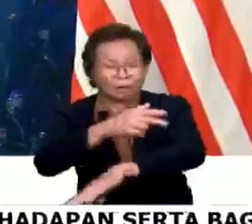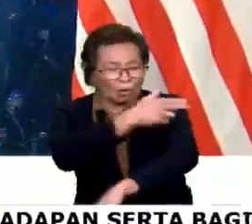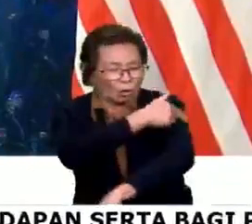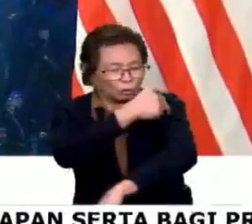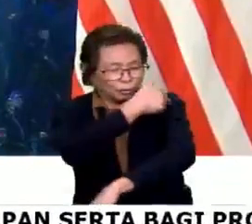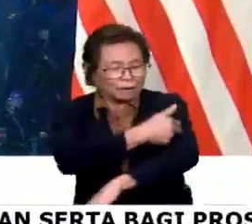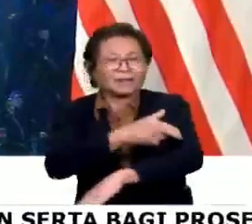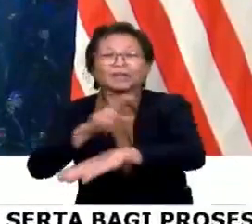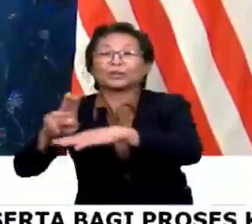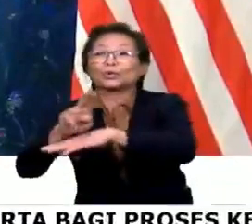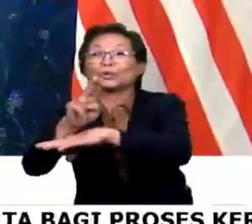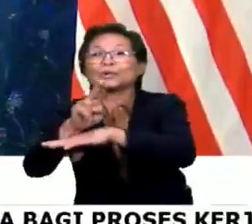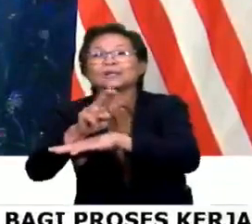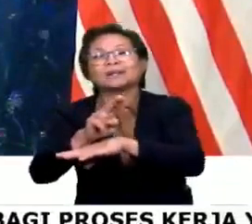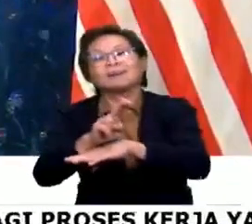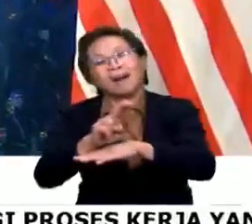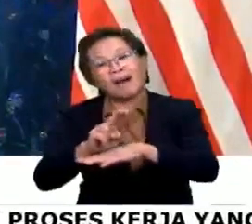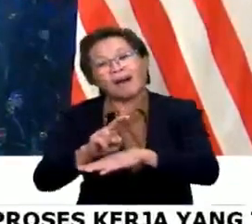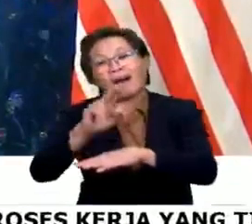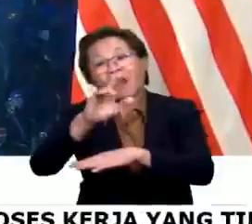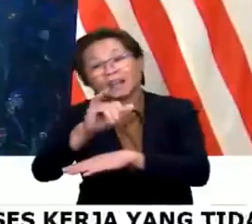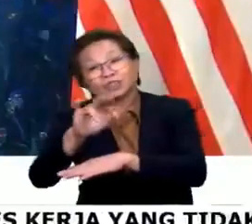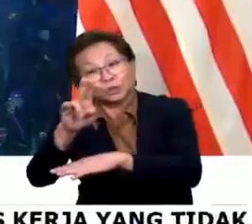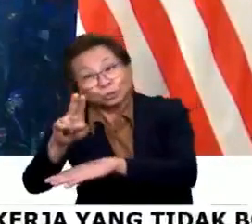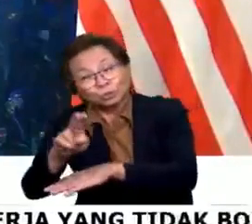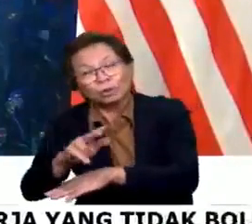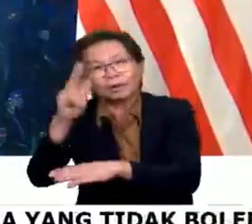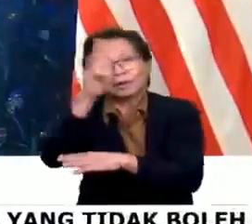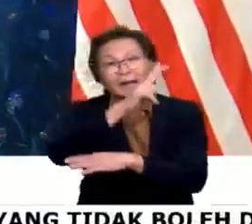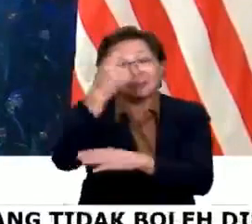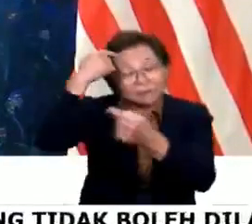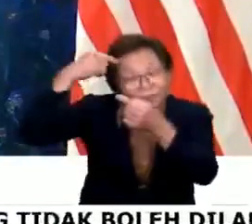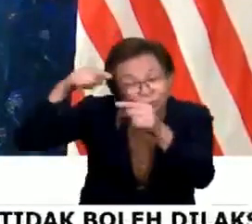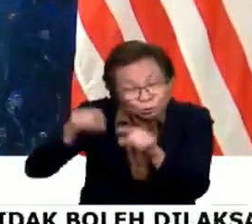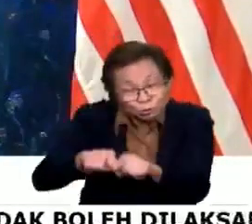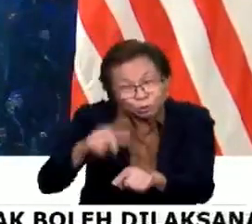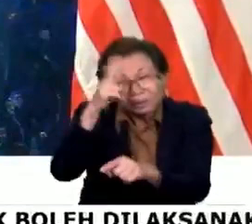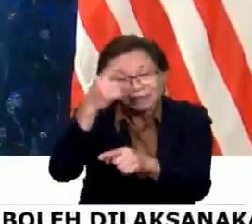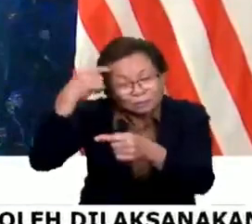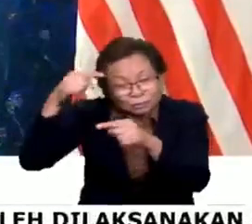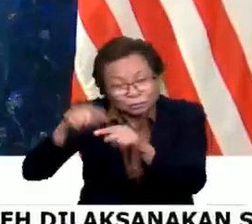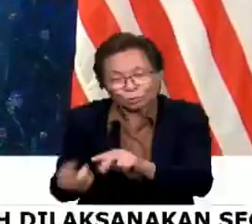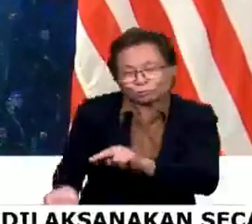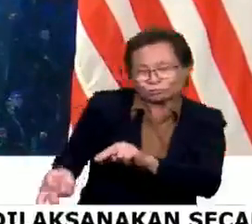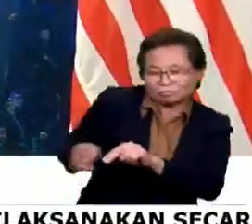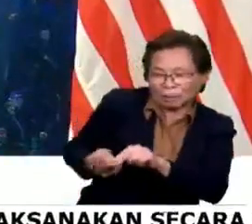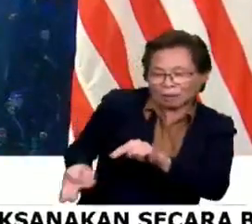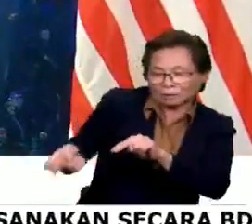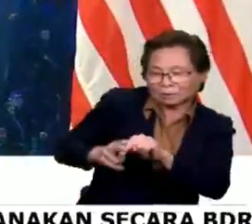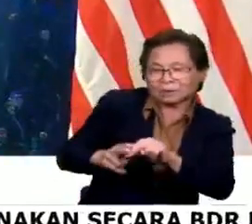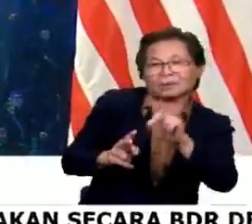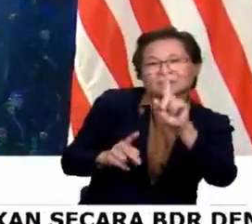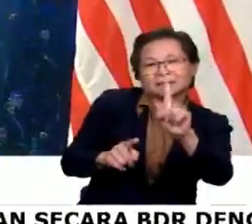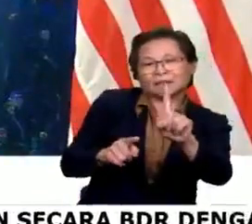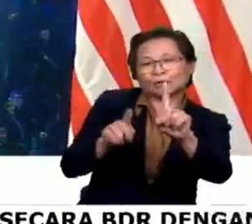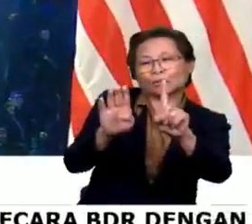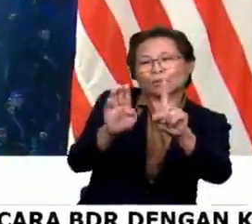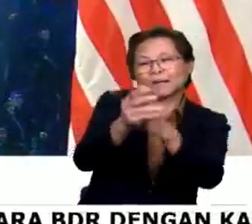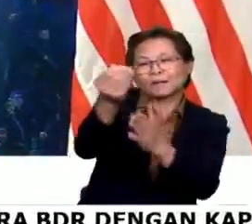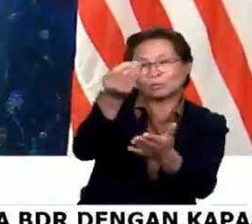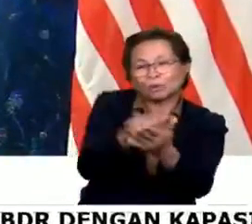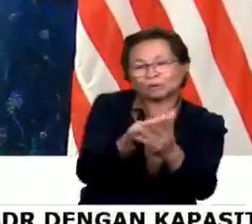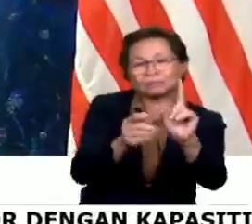ICU. Subungan itu, kerajaan bersetuju untuk menambah peruntukkan RM1 bilion